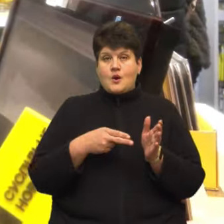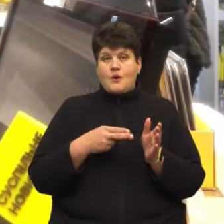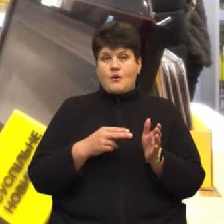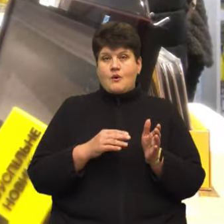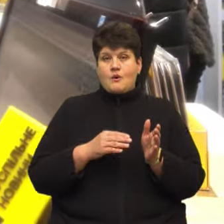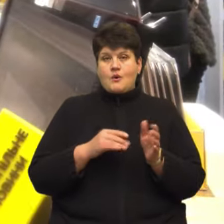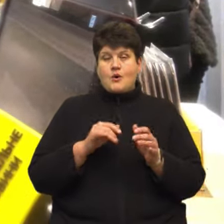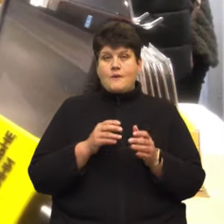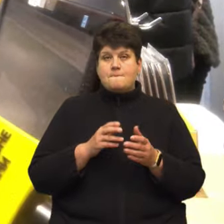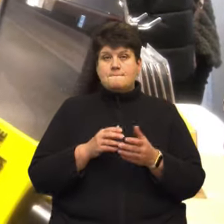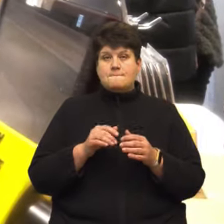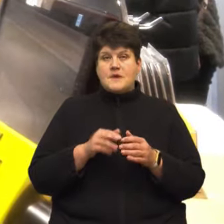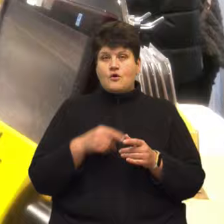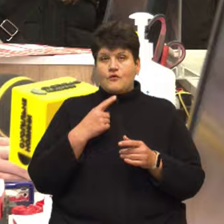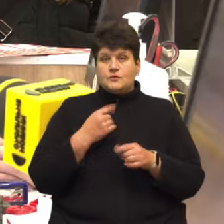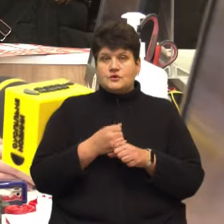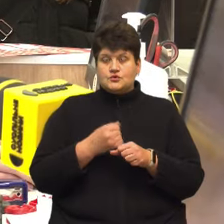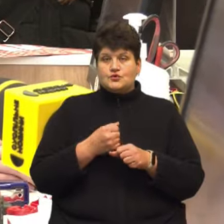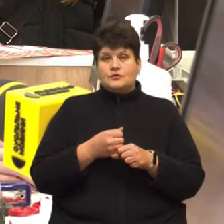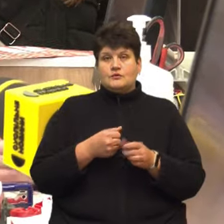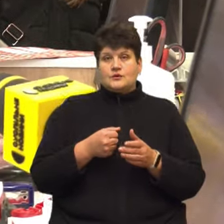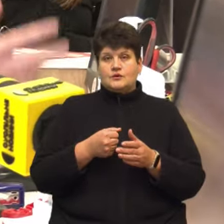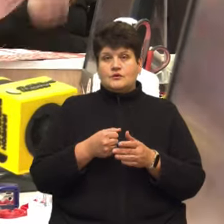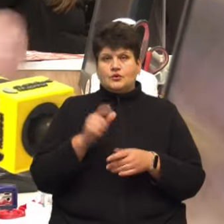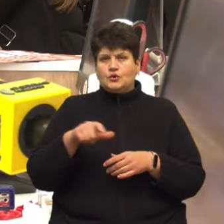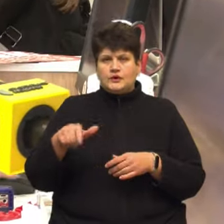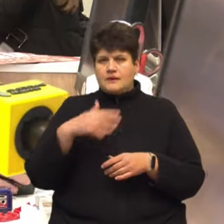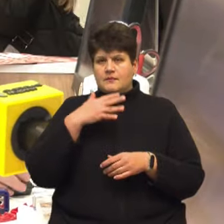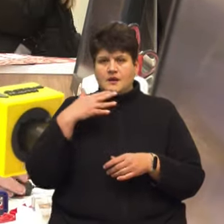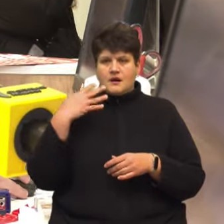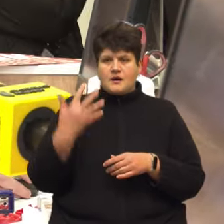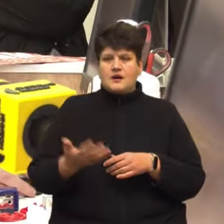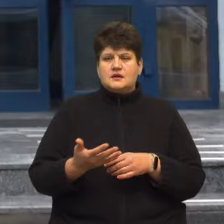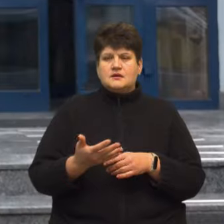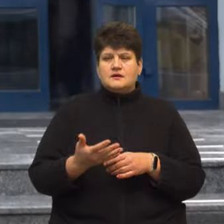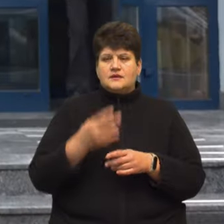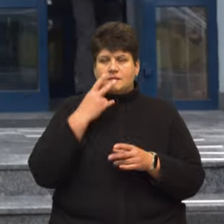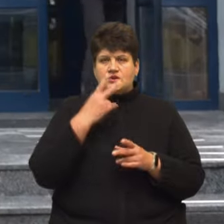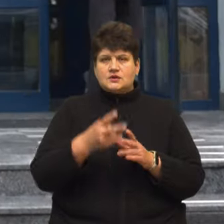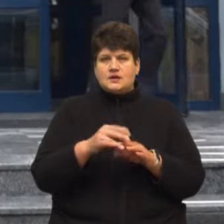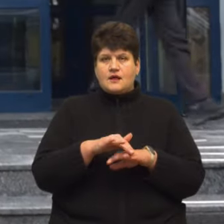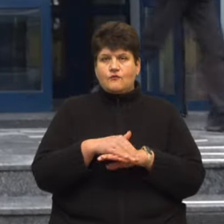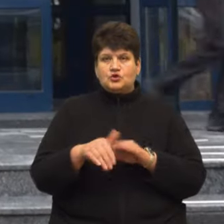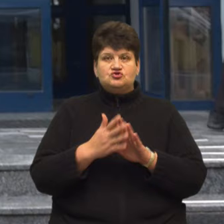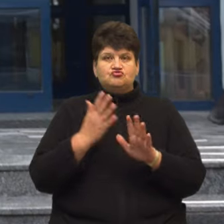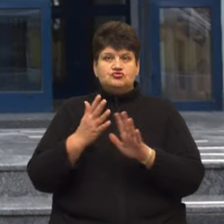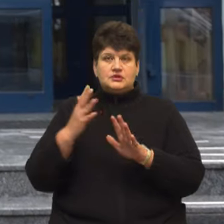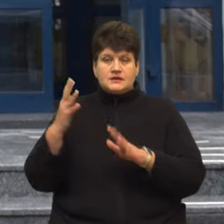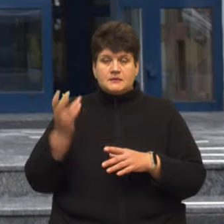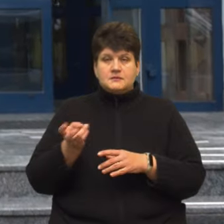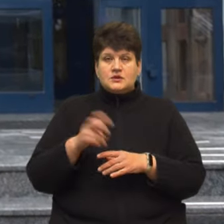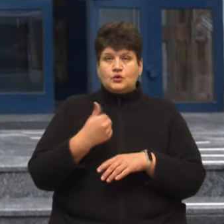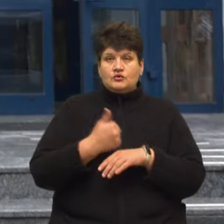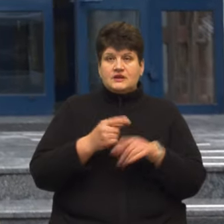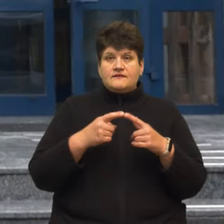стоять і працюємо до 9-ї години вечора. Людей багато не бачити на вулиці черзі. Ми прийшли до головного відділу Київстар